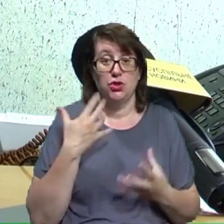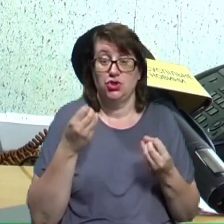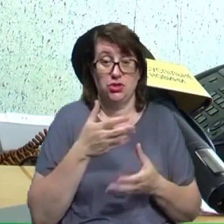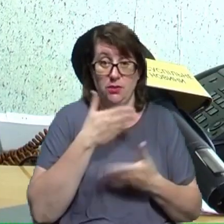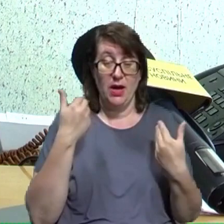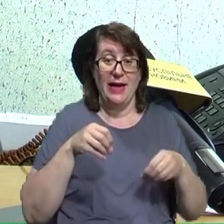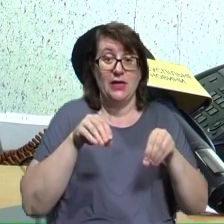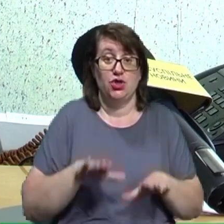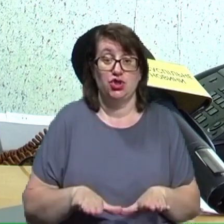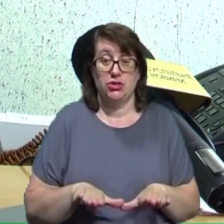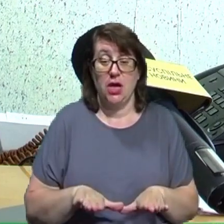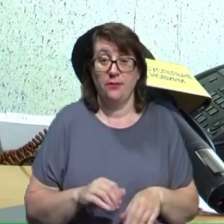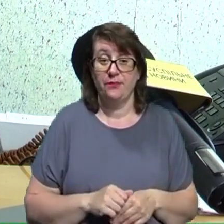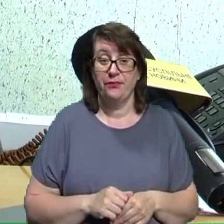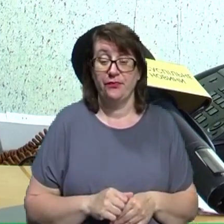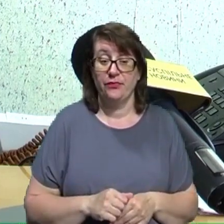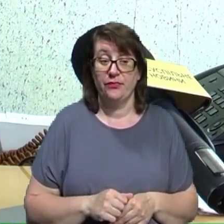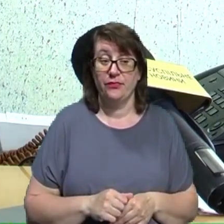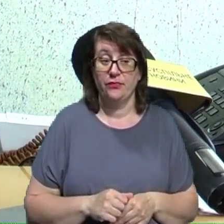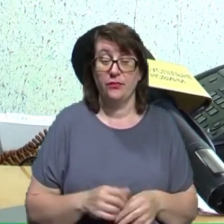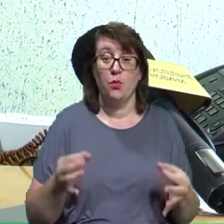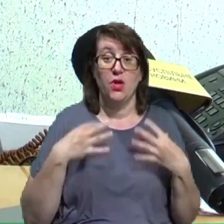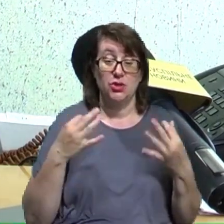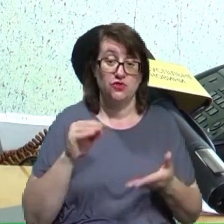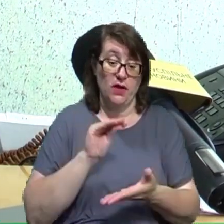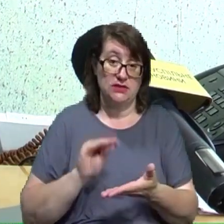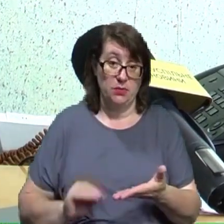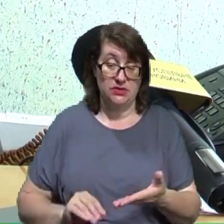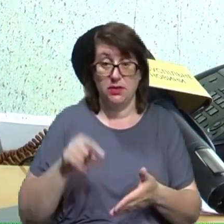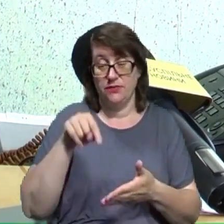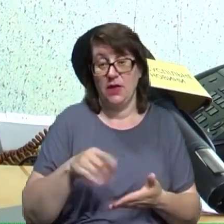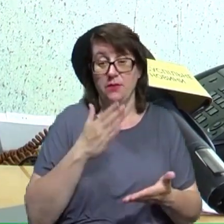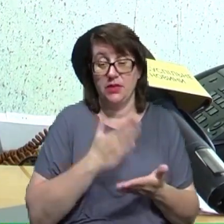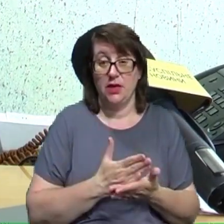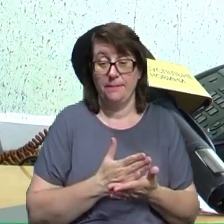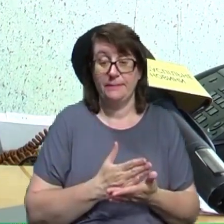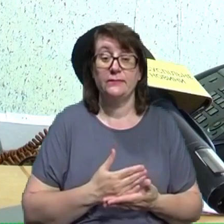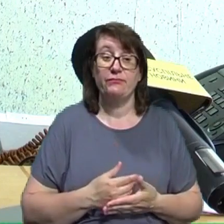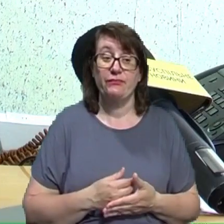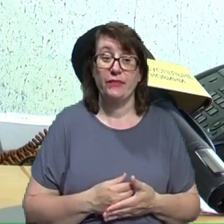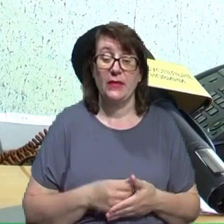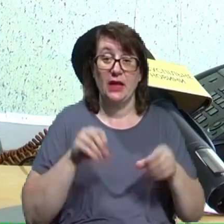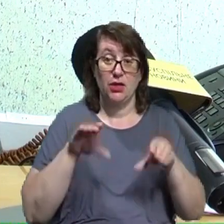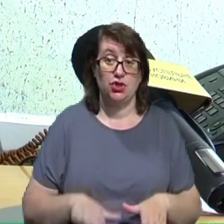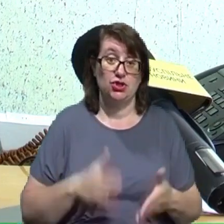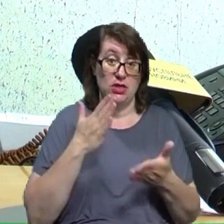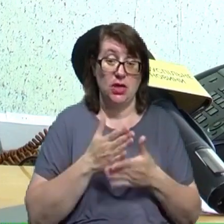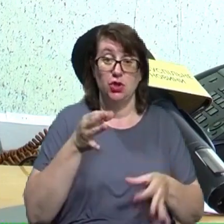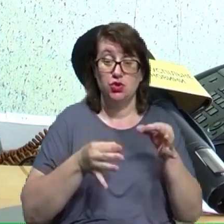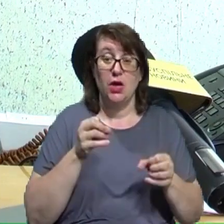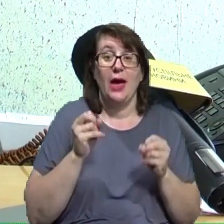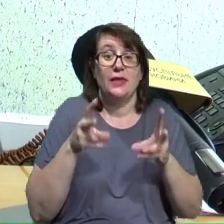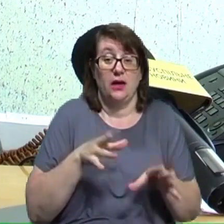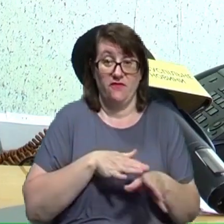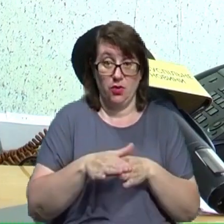поясненої записки. Тобто там є рішення суду, а як виконати це ми